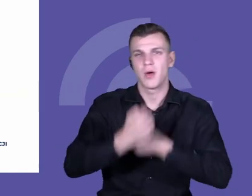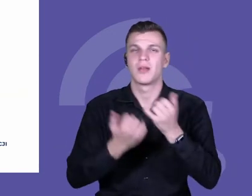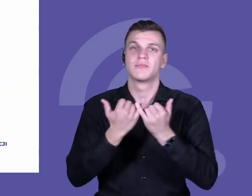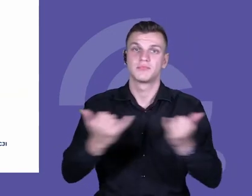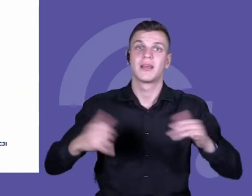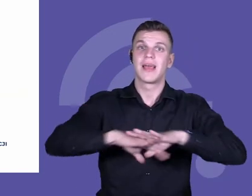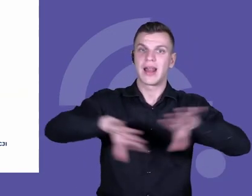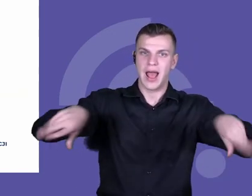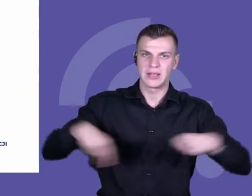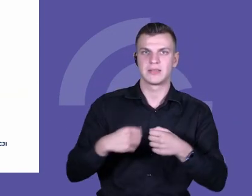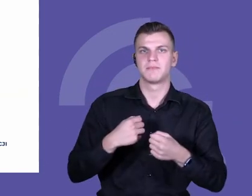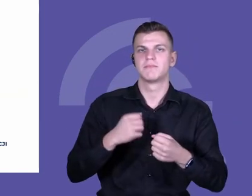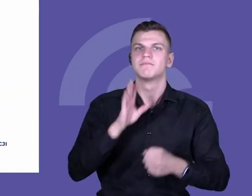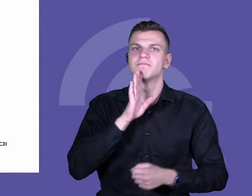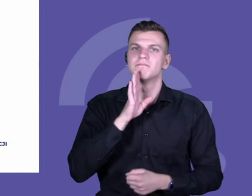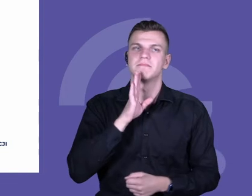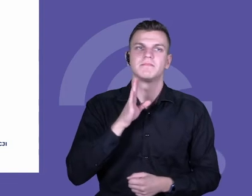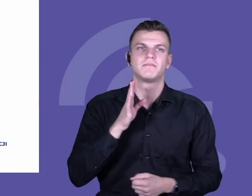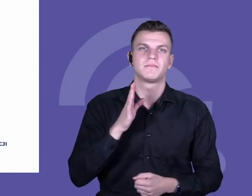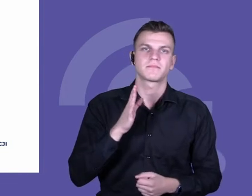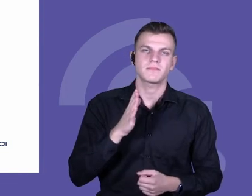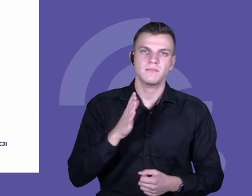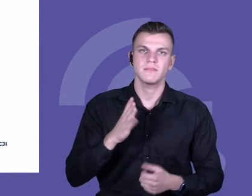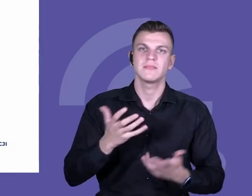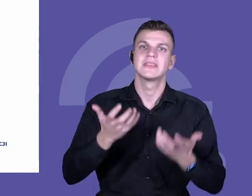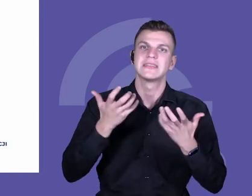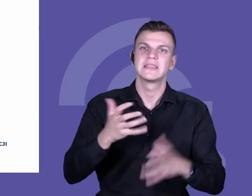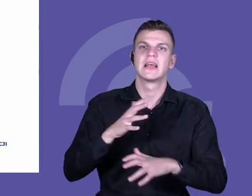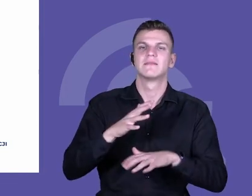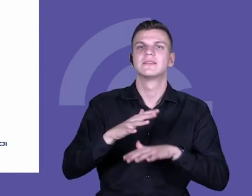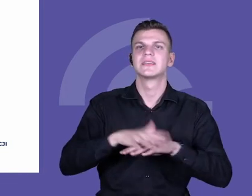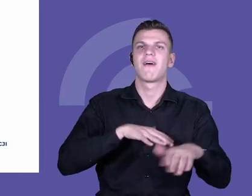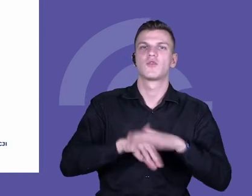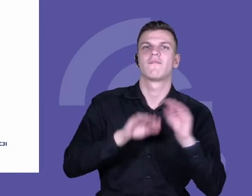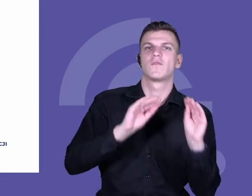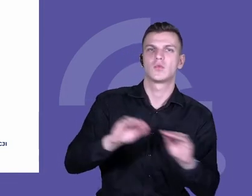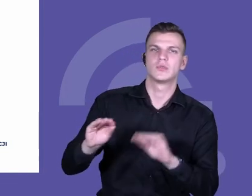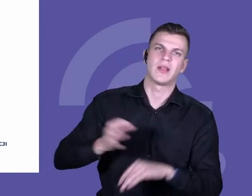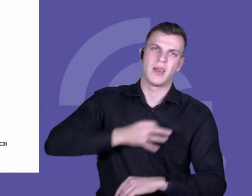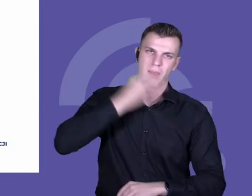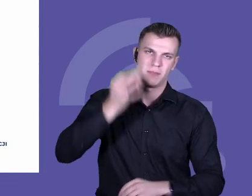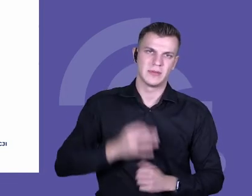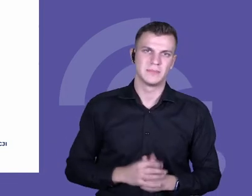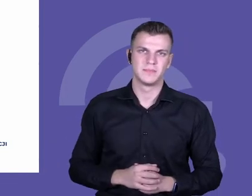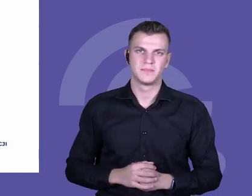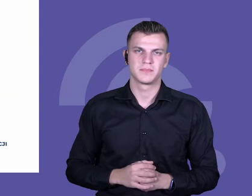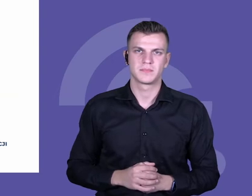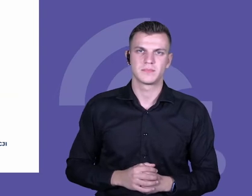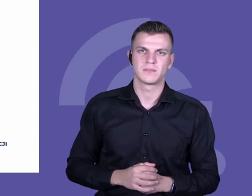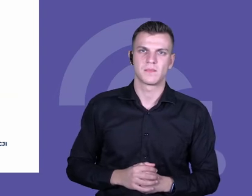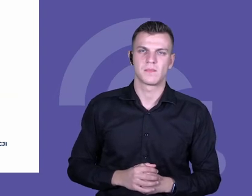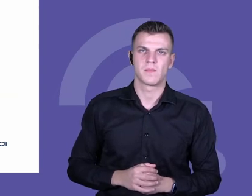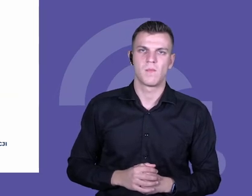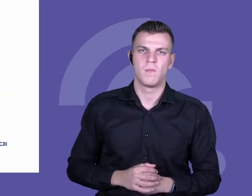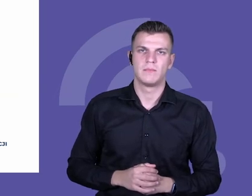Główny cel to jest budowanie możliwości zawodowych i zasobów zawodowych,